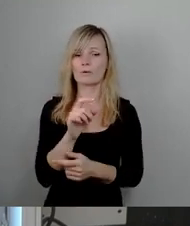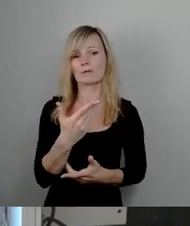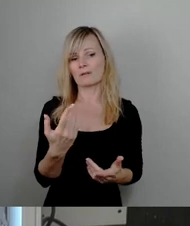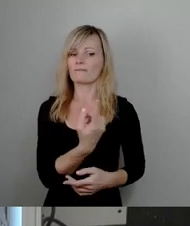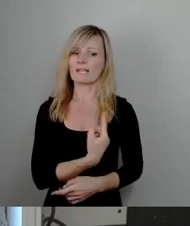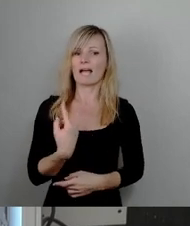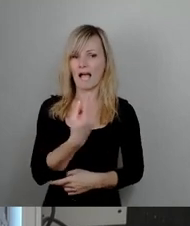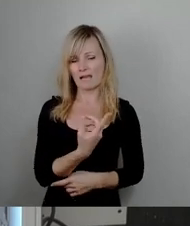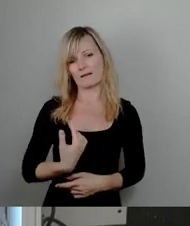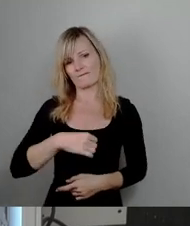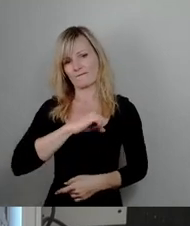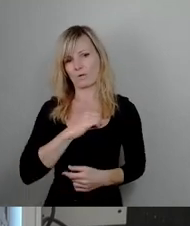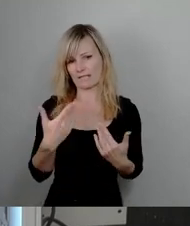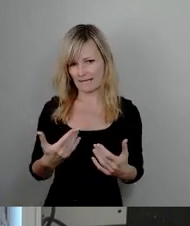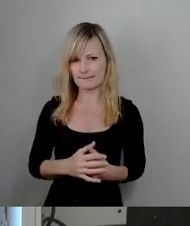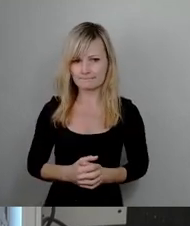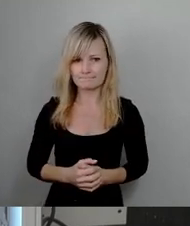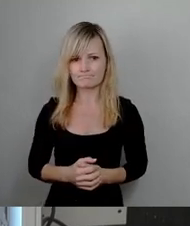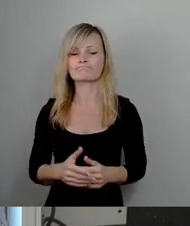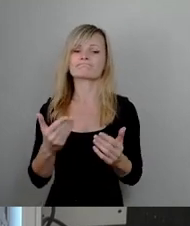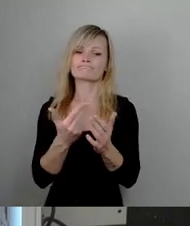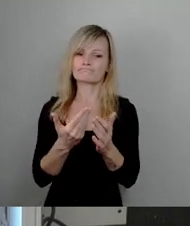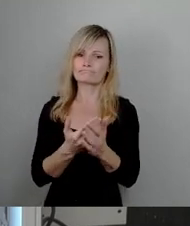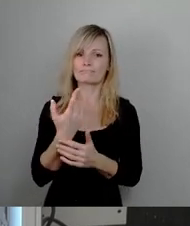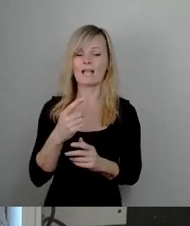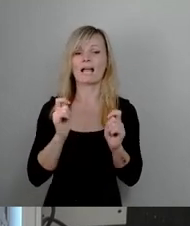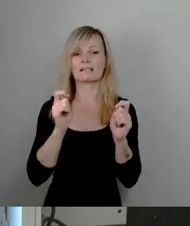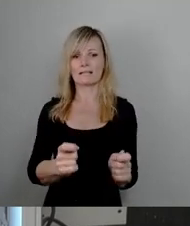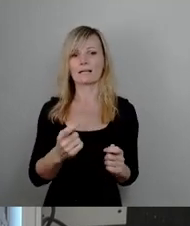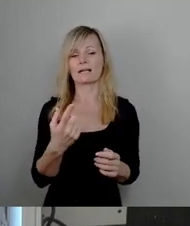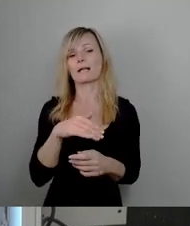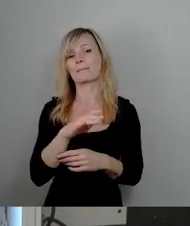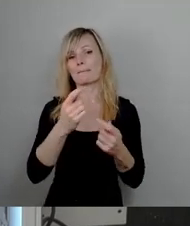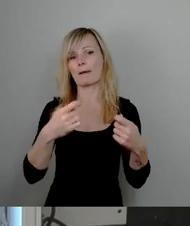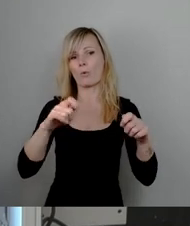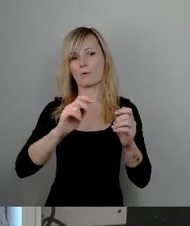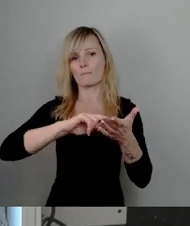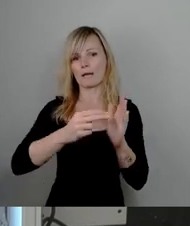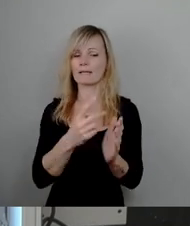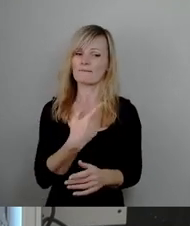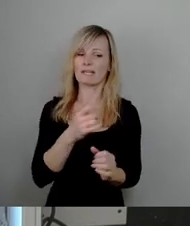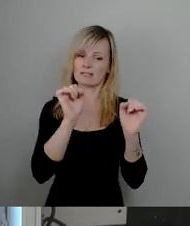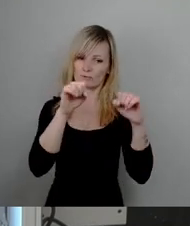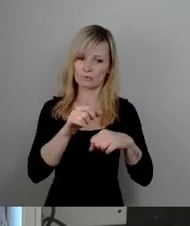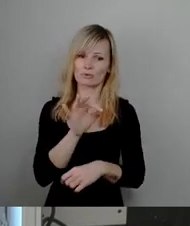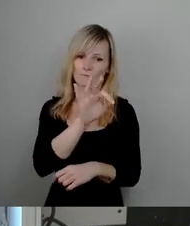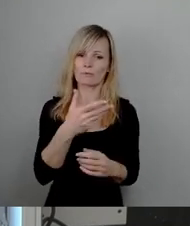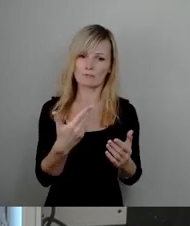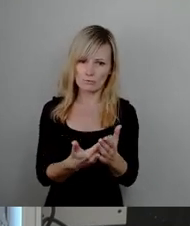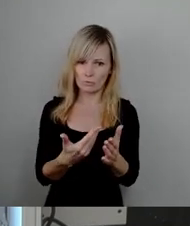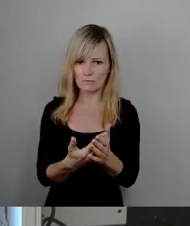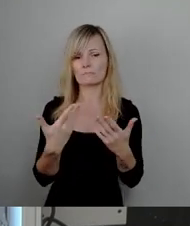profitieren. Und folglich werden wir natürlich dem Antrag des Bebauungsplans zustimmen und damit die Weichen legen für